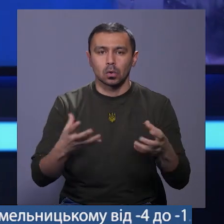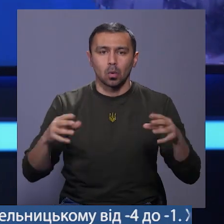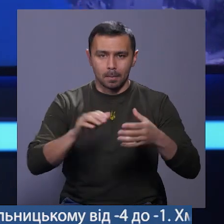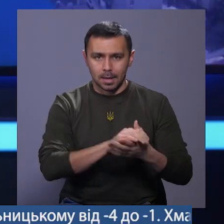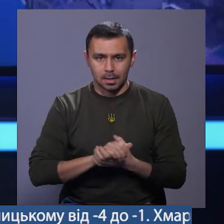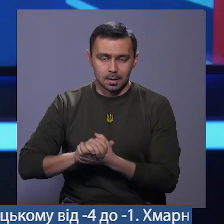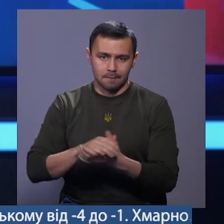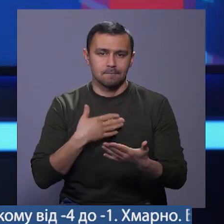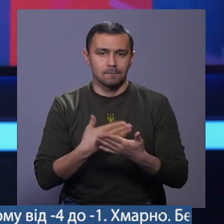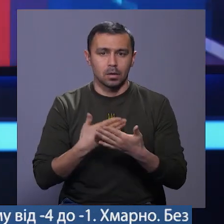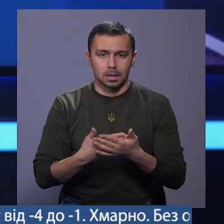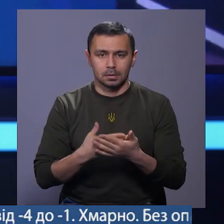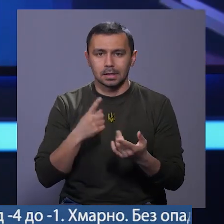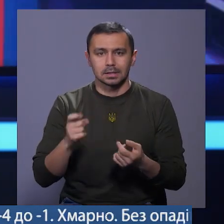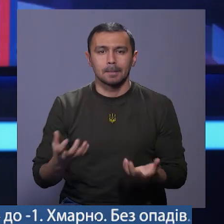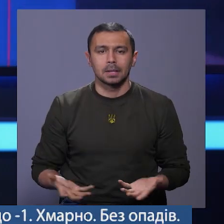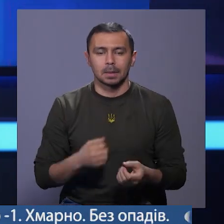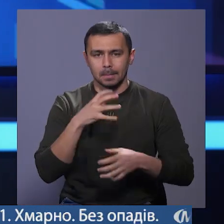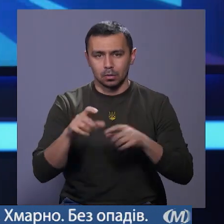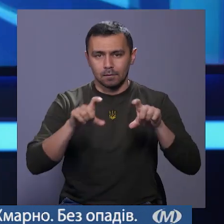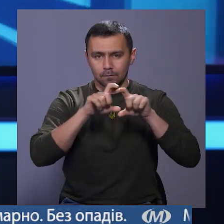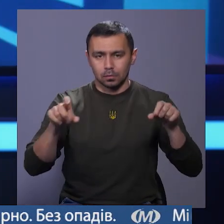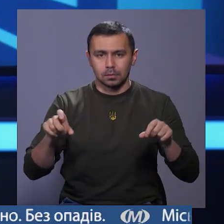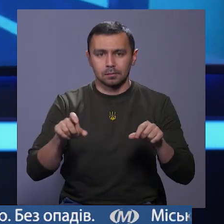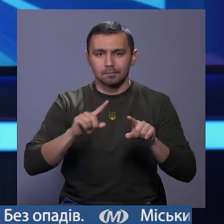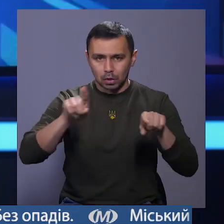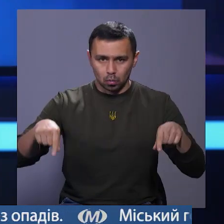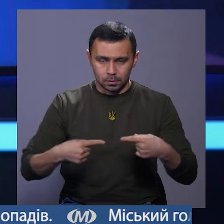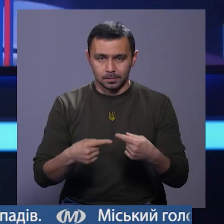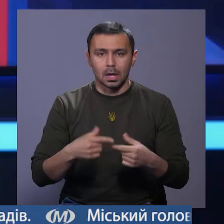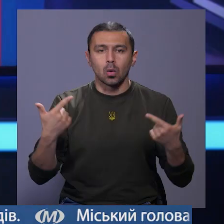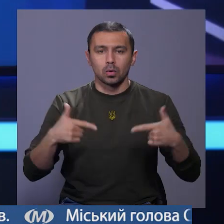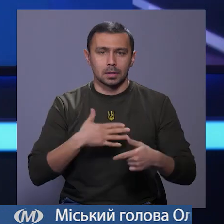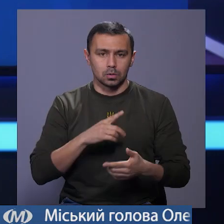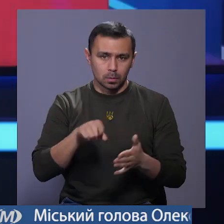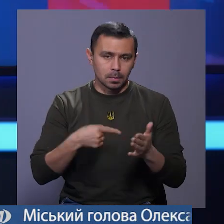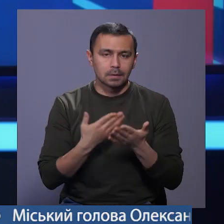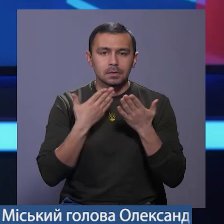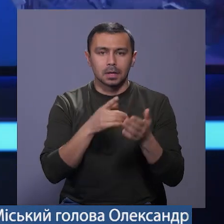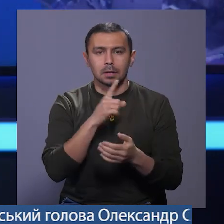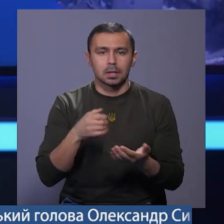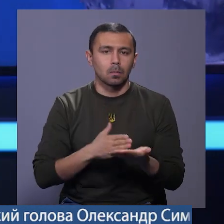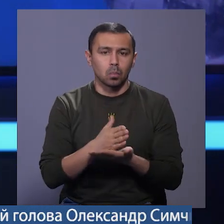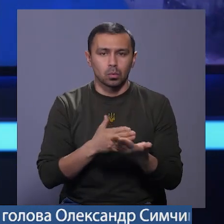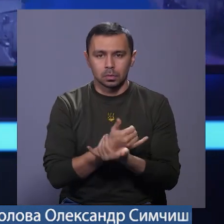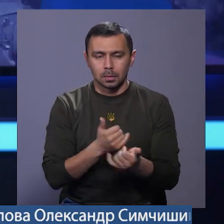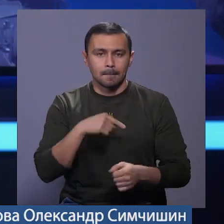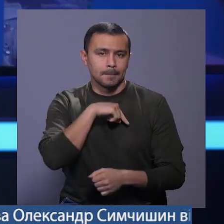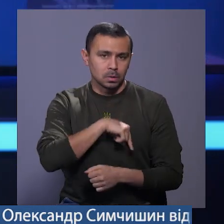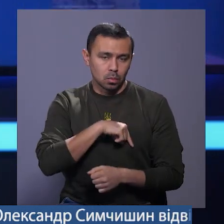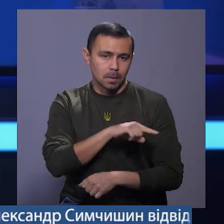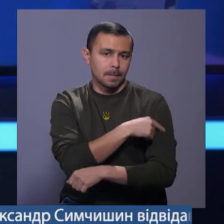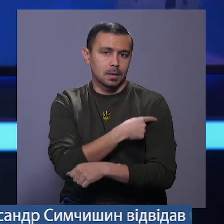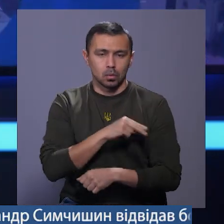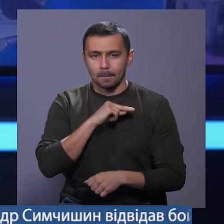'єднання волонтерів» за підтримки Міжнародного фонду «Відродження». Гості нашого міста звертались за послугами психолога,